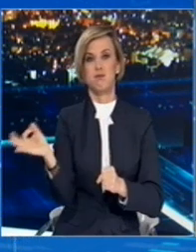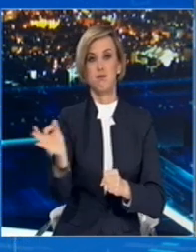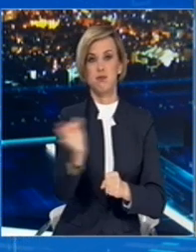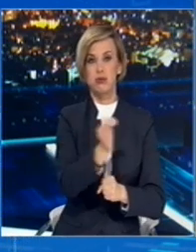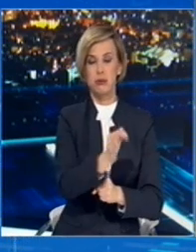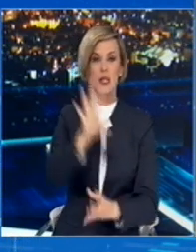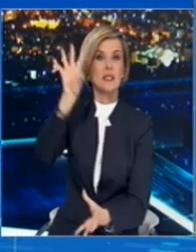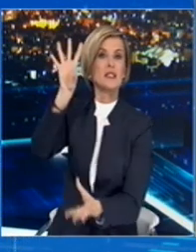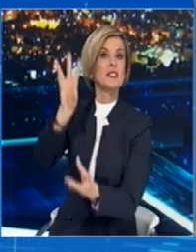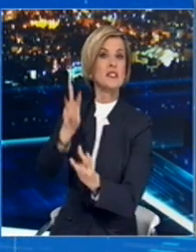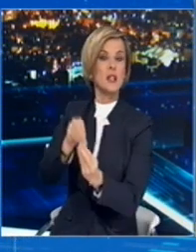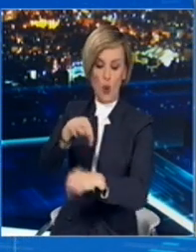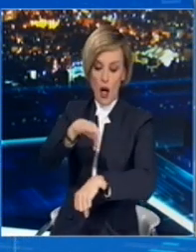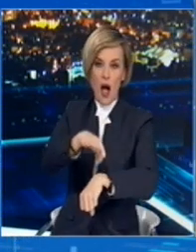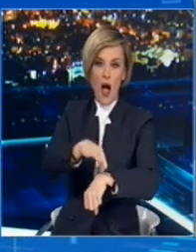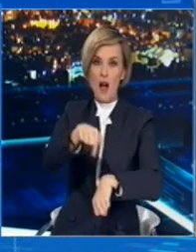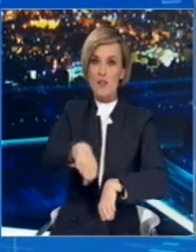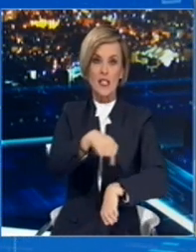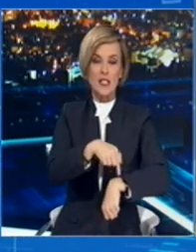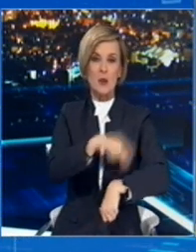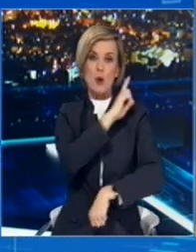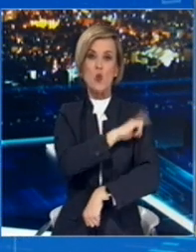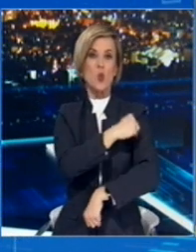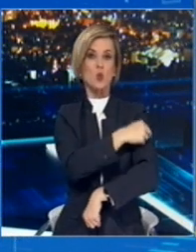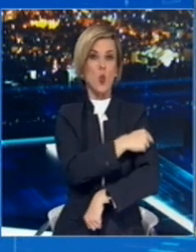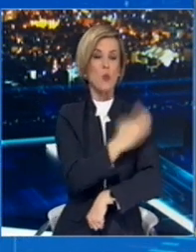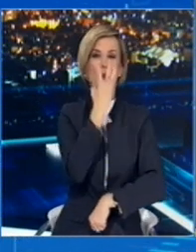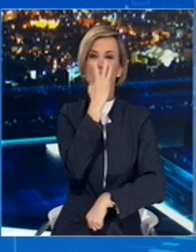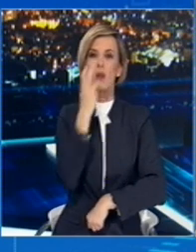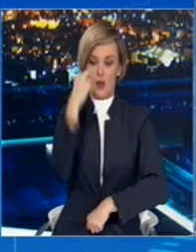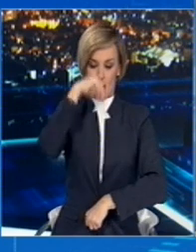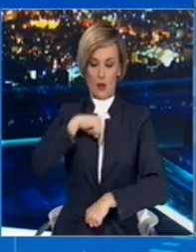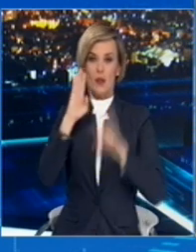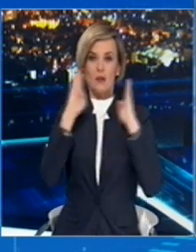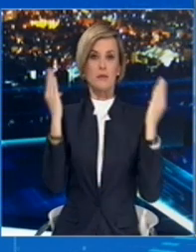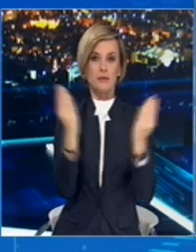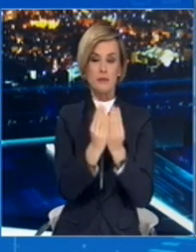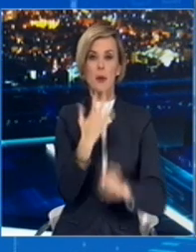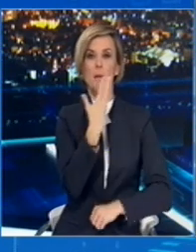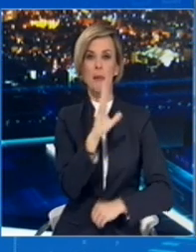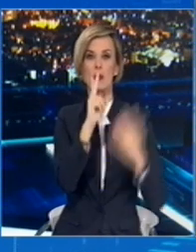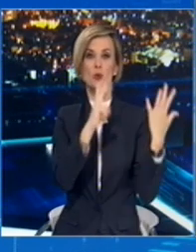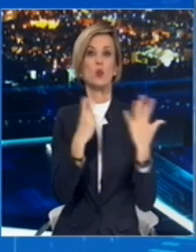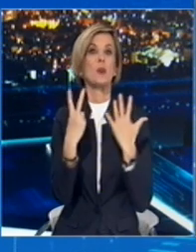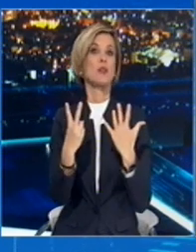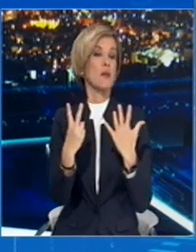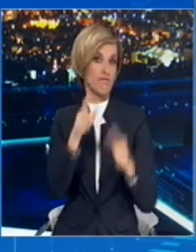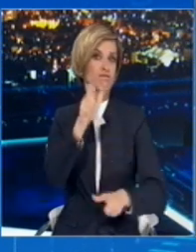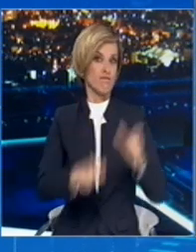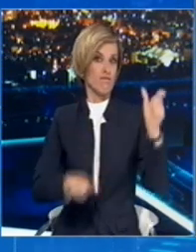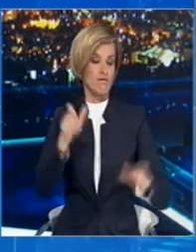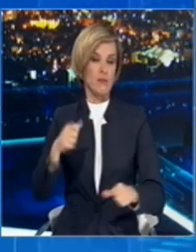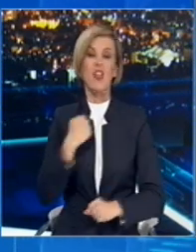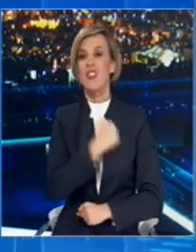συνολικός αριθμός ασθενών που νοσηλεύονται διασωληνωμένοι στις ΜΕΘ ανέχεται σε 527 άτομα, ενώ ακόμα